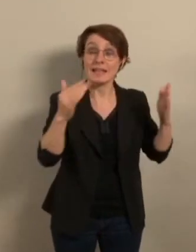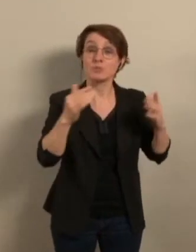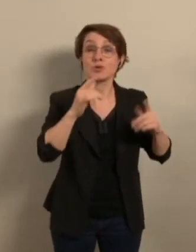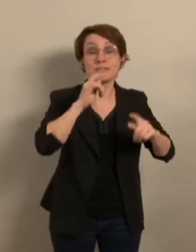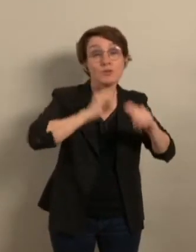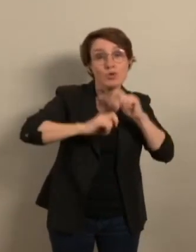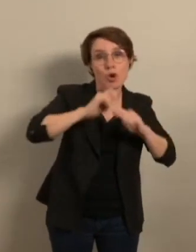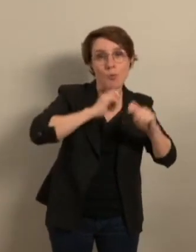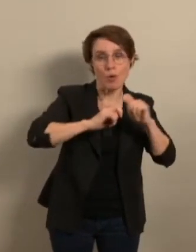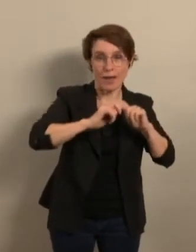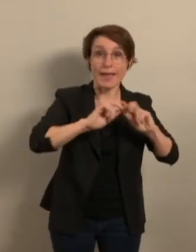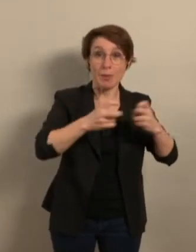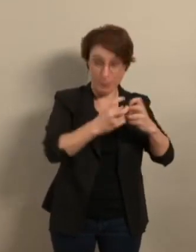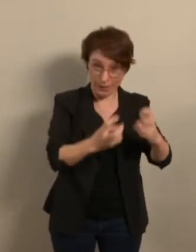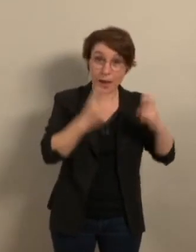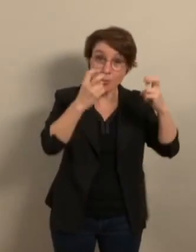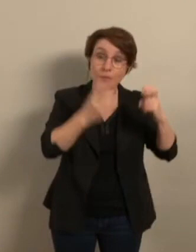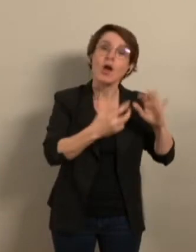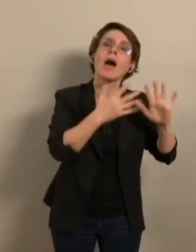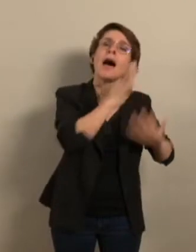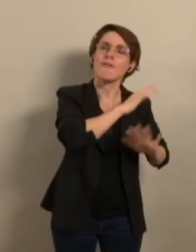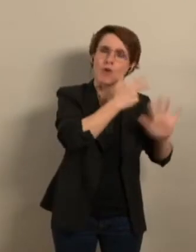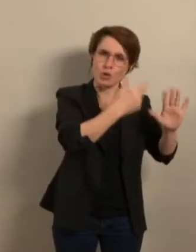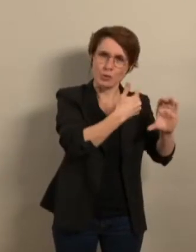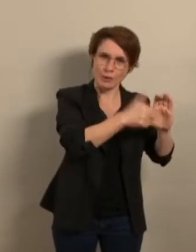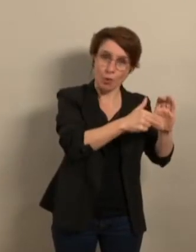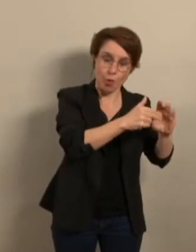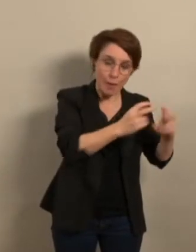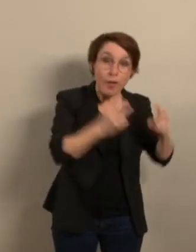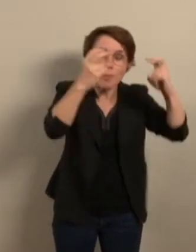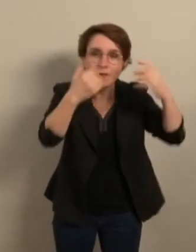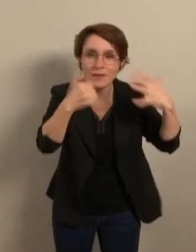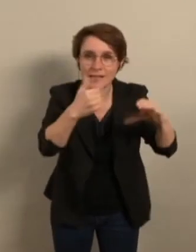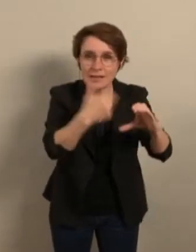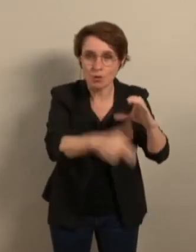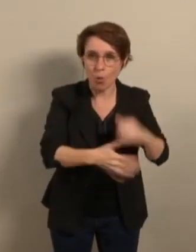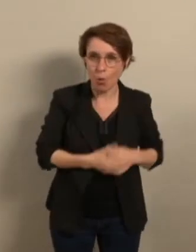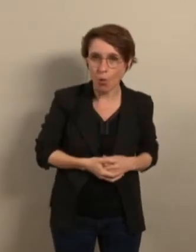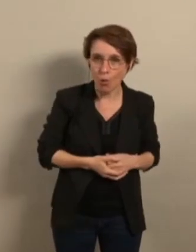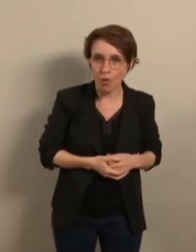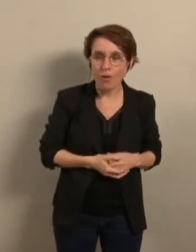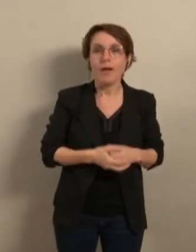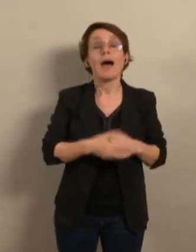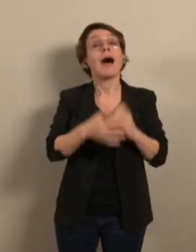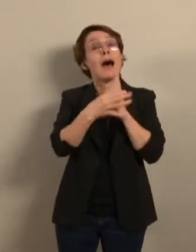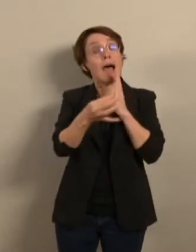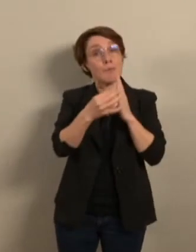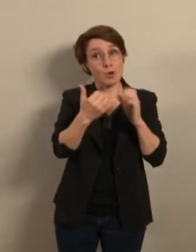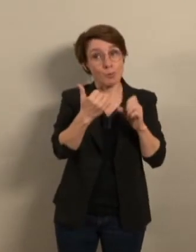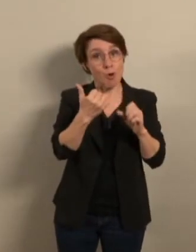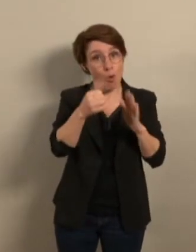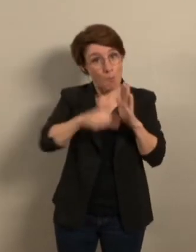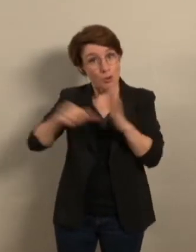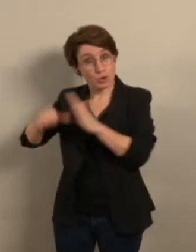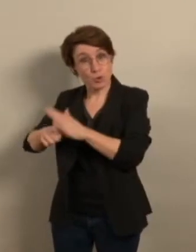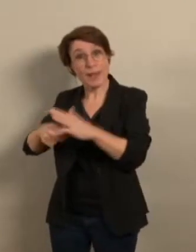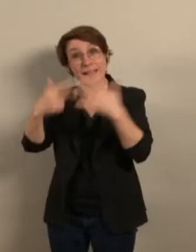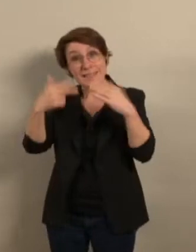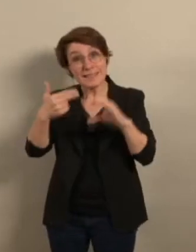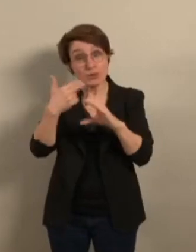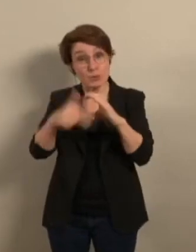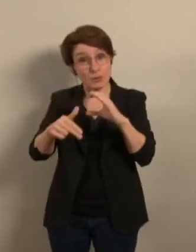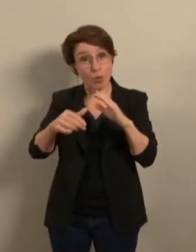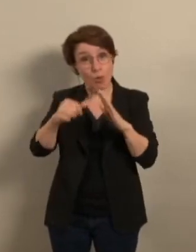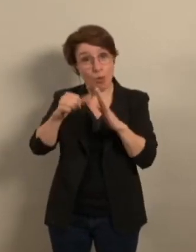passe de 8 à 16 euros, et la suppression de l'abonnement annuel de 18 euros par an seulement, qui permettait l'accès aux expositions